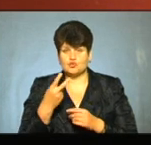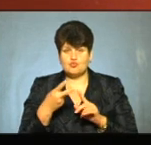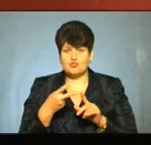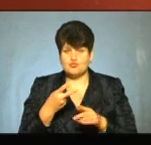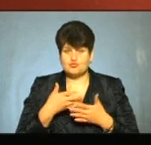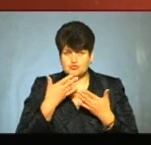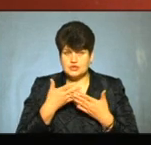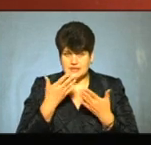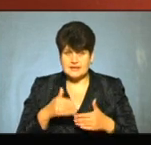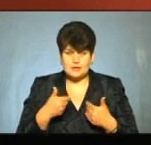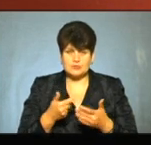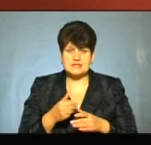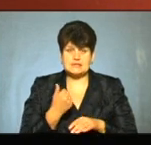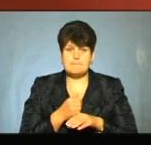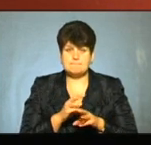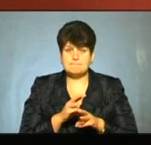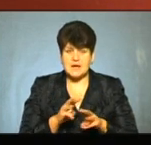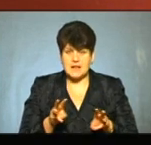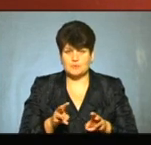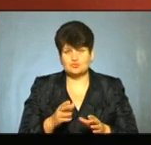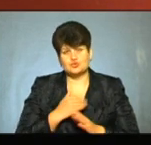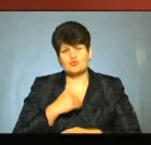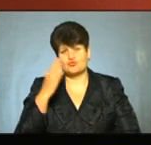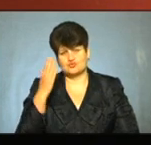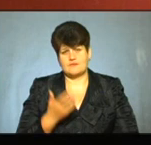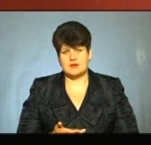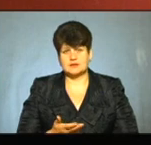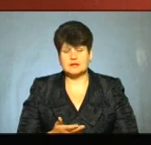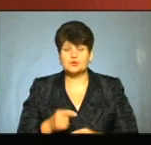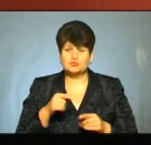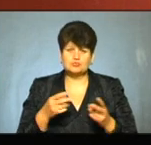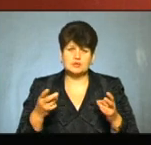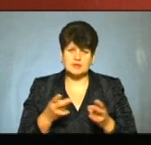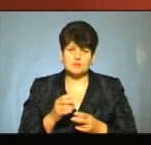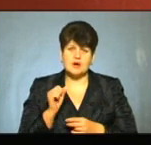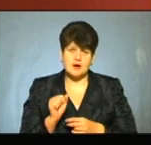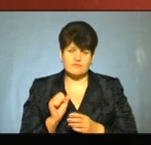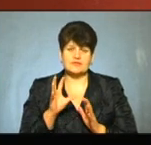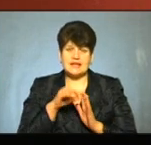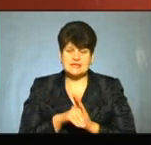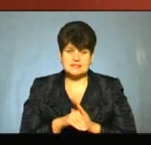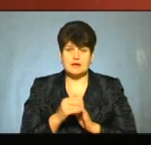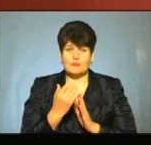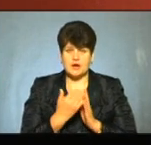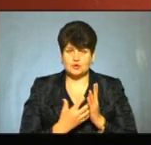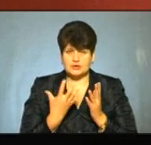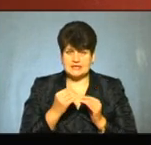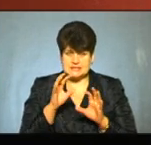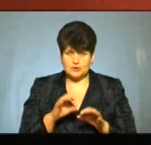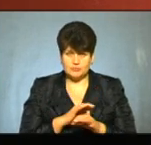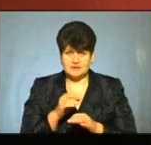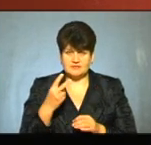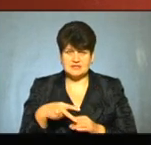читанні, рекомендації парламенту голосувати. Тут потрібно а, внести передокденний цей законопроект